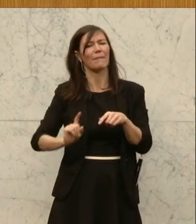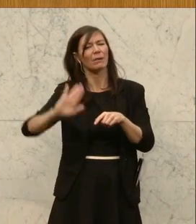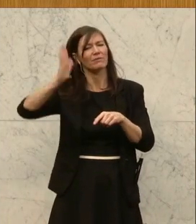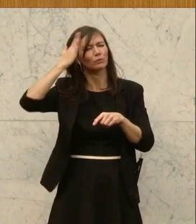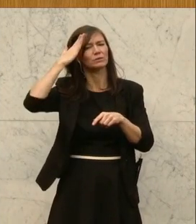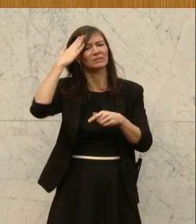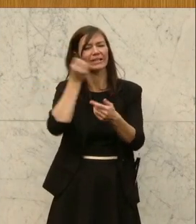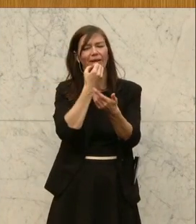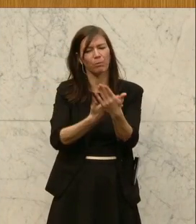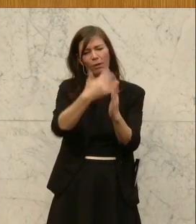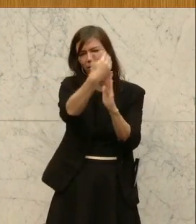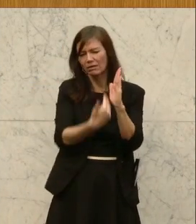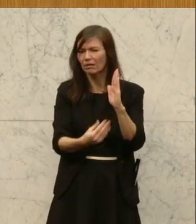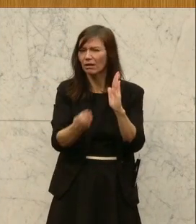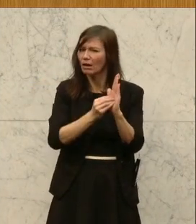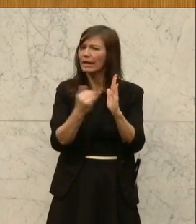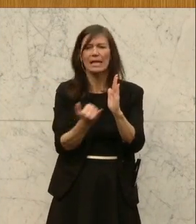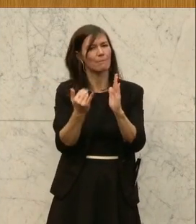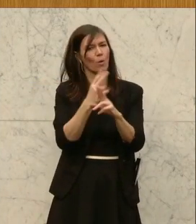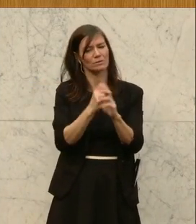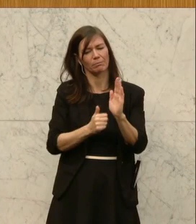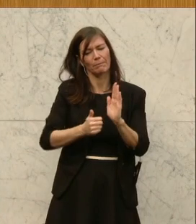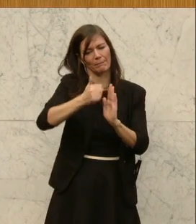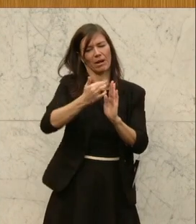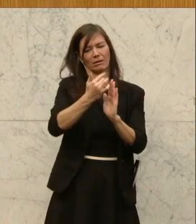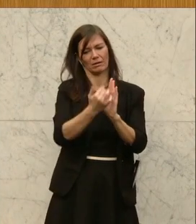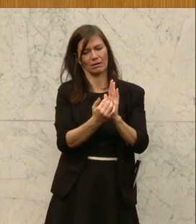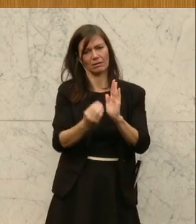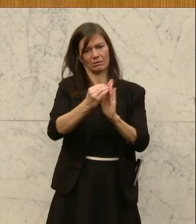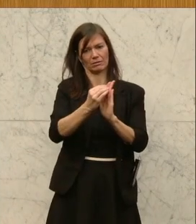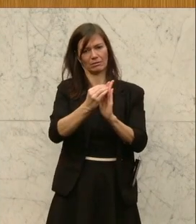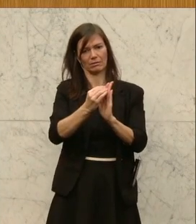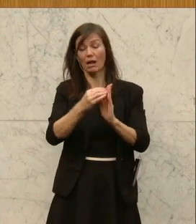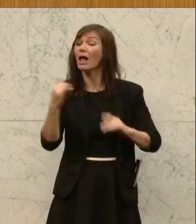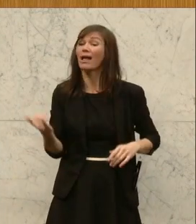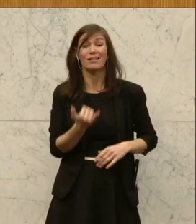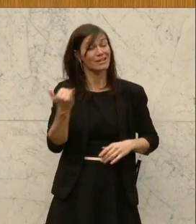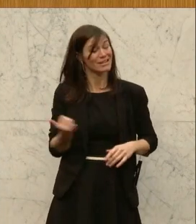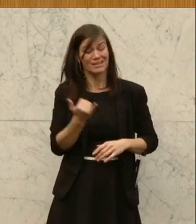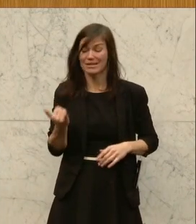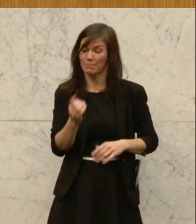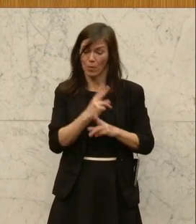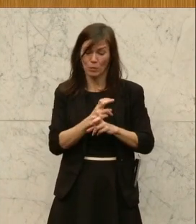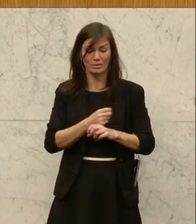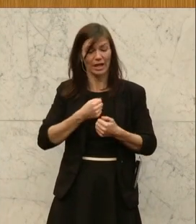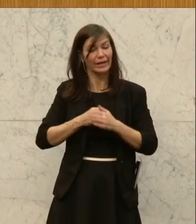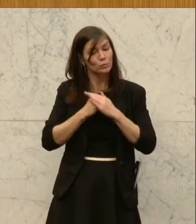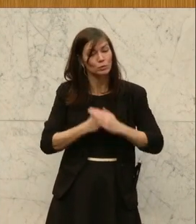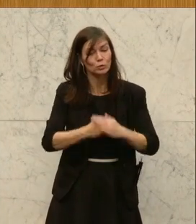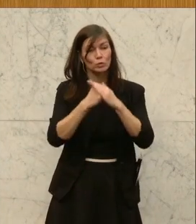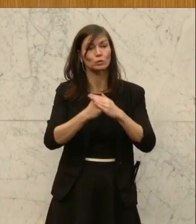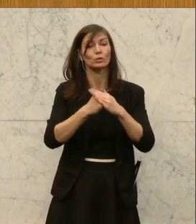-Beitritt unterstützt Österreich nahezu jede Initiative zu kürzeren Transportzeiten und durchgängigen,